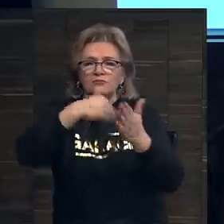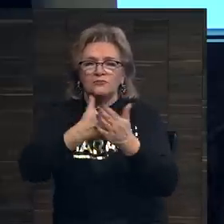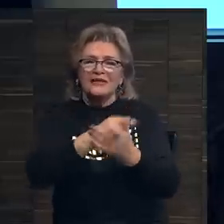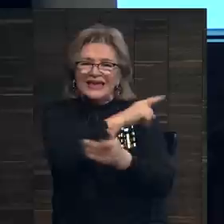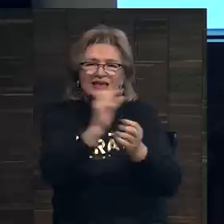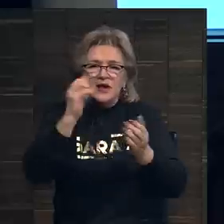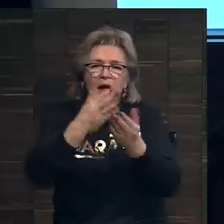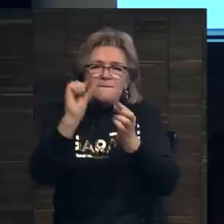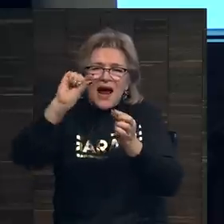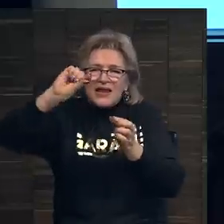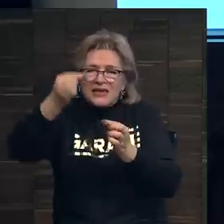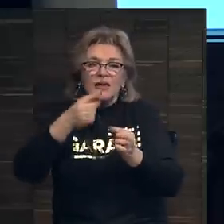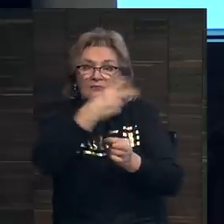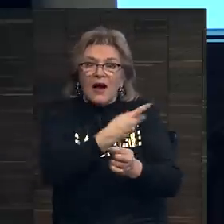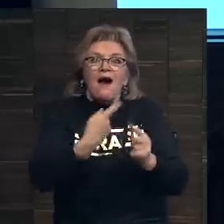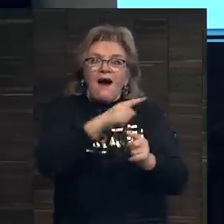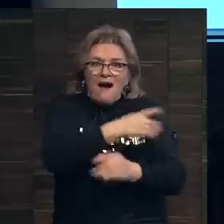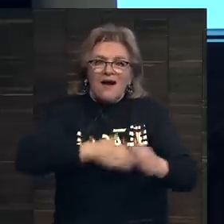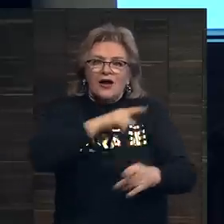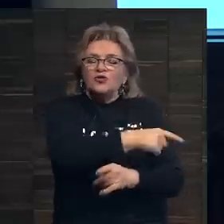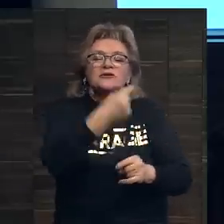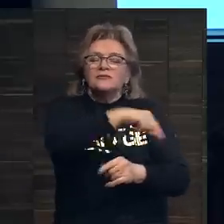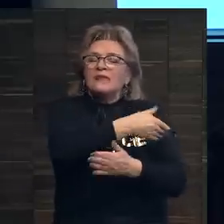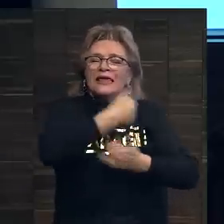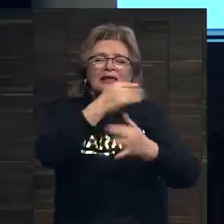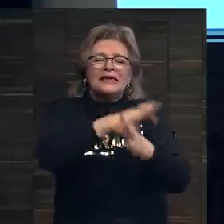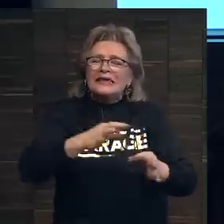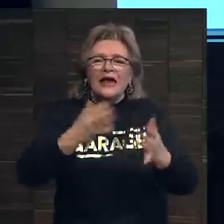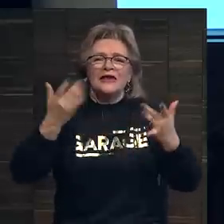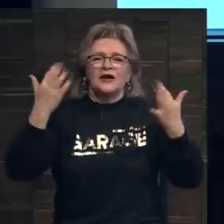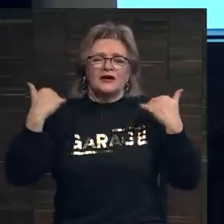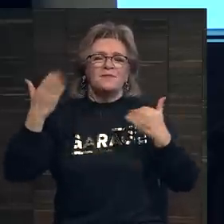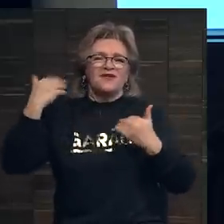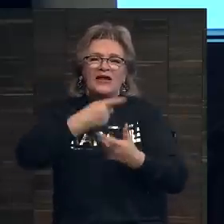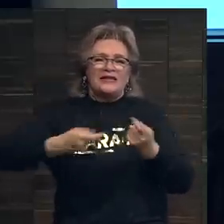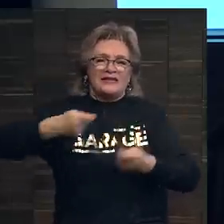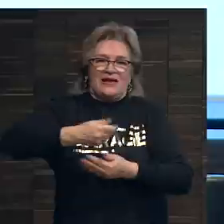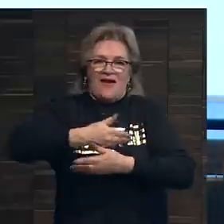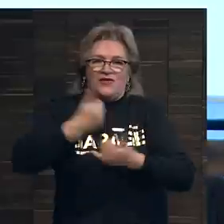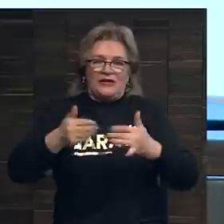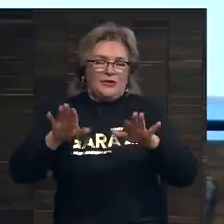маленький квадратик, радуйтесь, это значит, что нет никаких предварительных заявок.